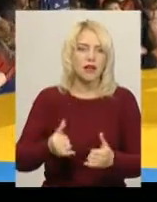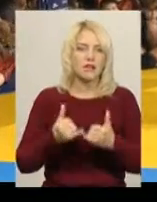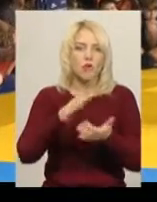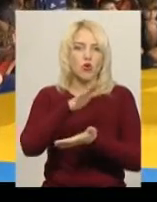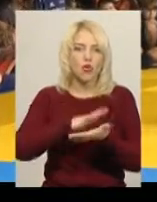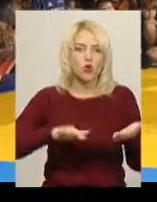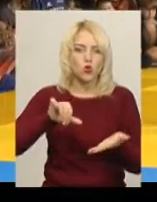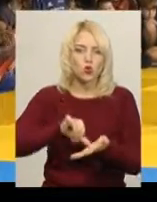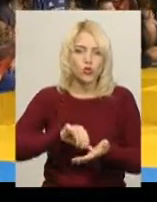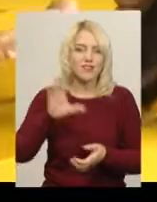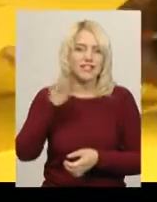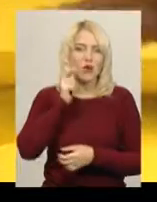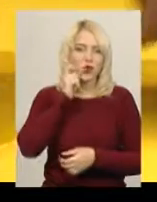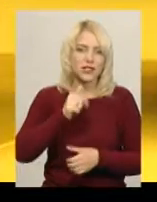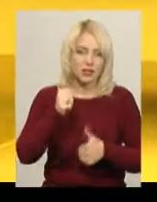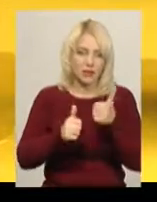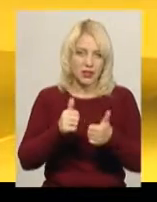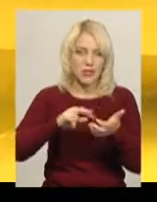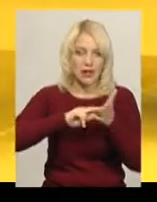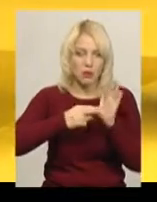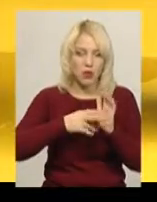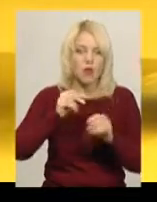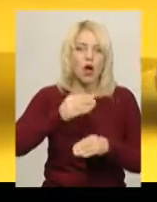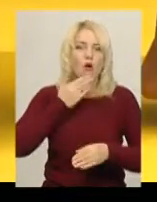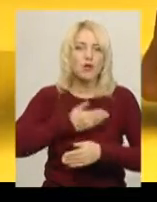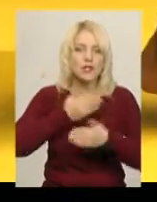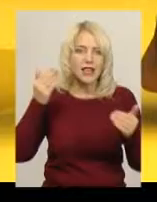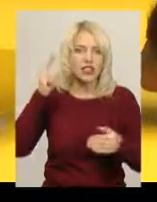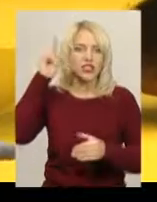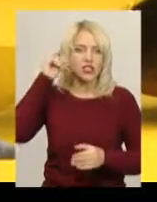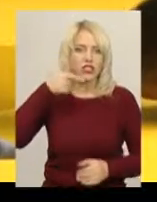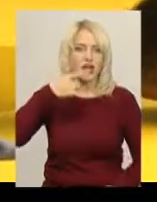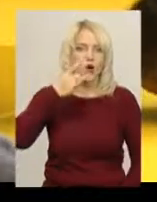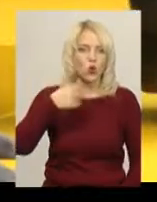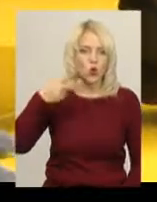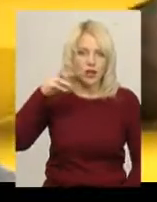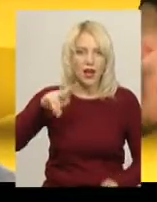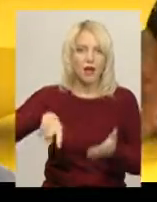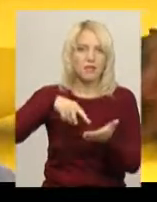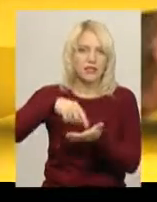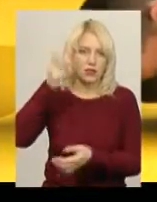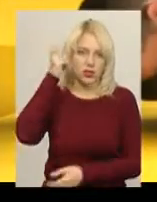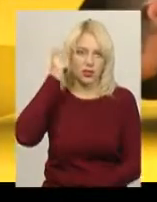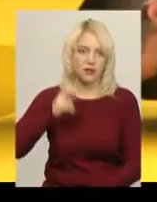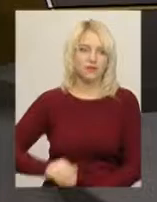змаганнях, які заплановані на останні числа грудня в Києві Світлана Поробок, Олександр Горішевський, новини Поділяцентр